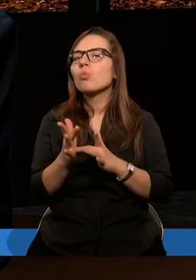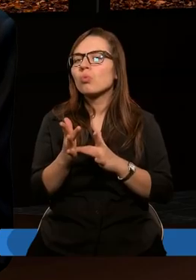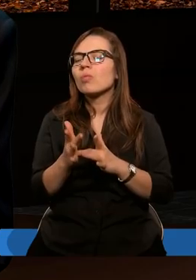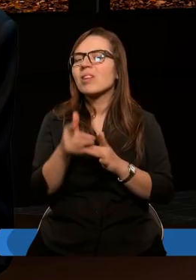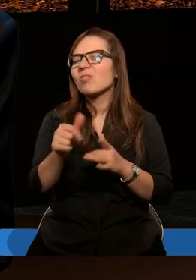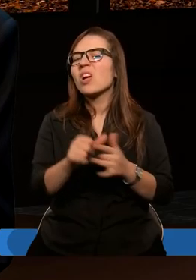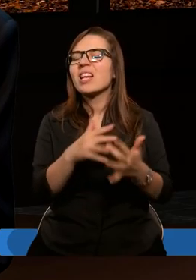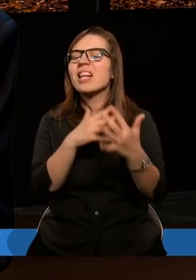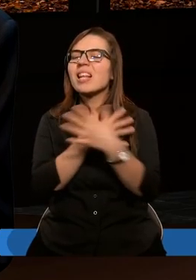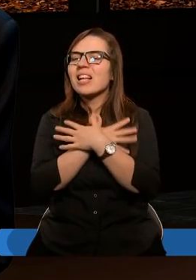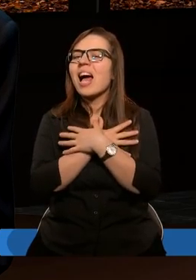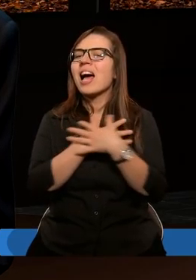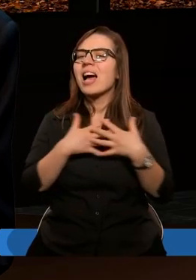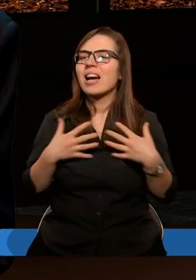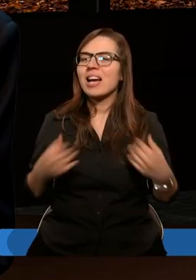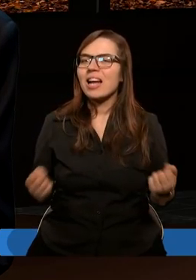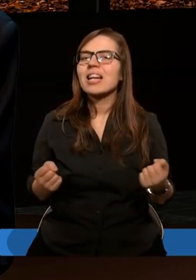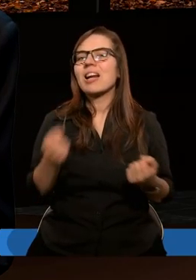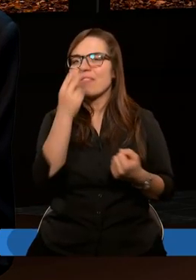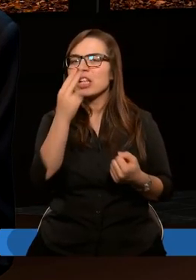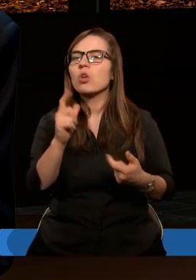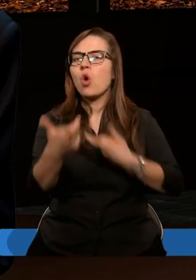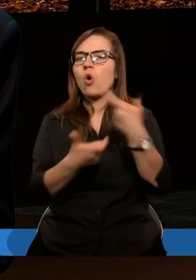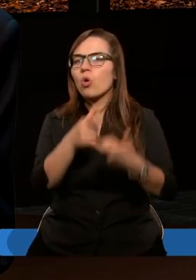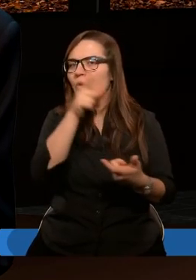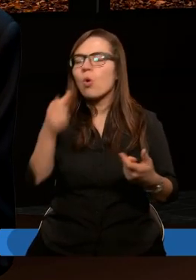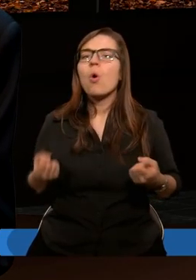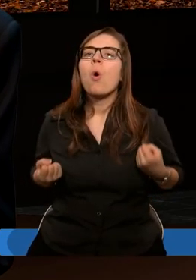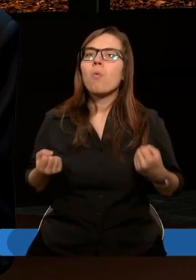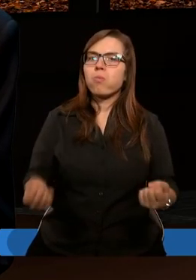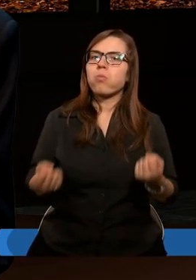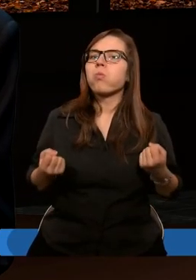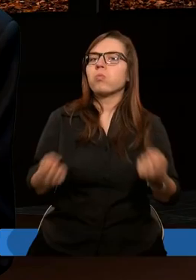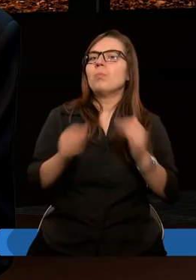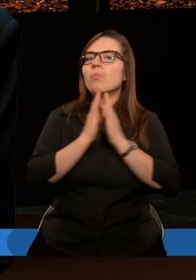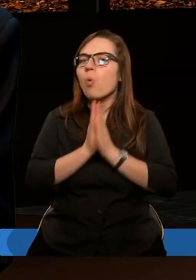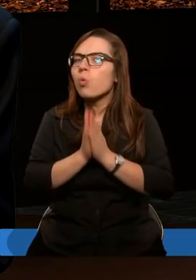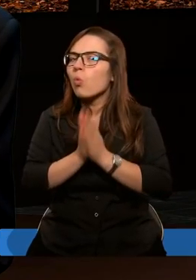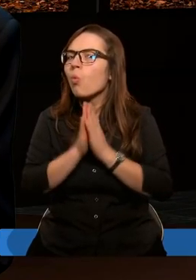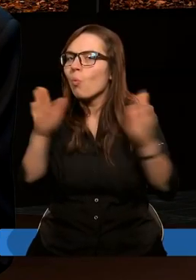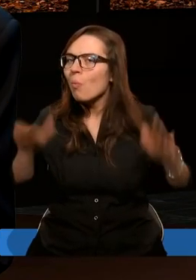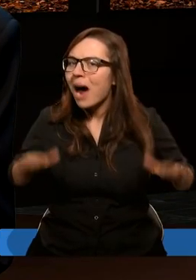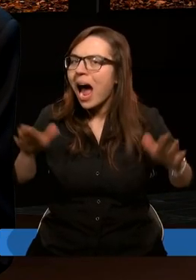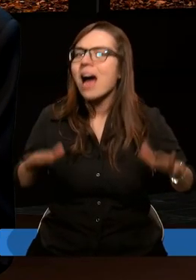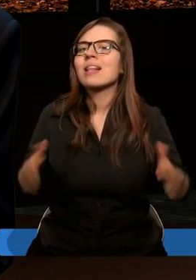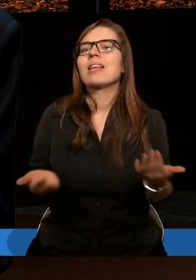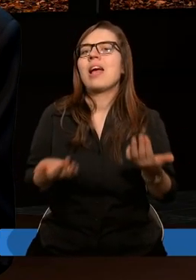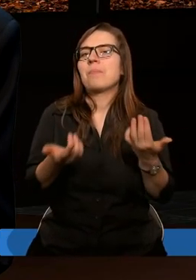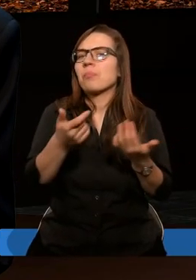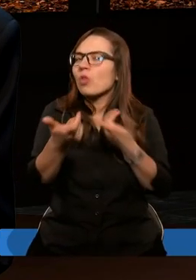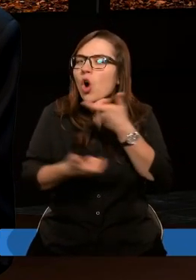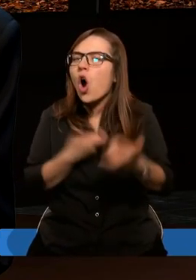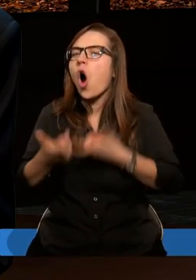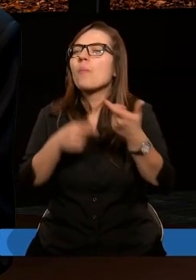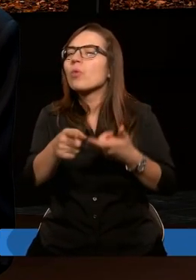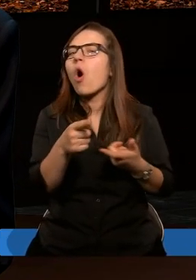I to jest tragedia. Dzisiaj zresztą też widzimy, co robią gorliwi muzułmanie, jeśli robią to